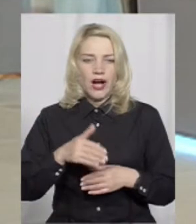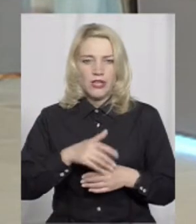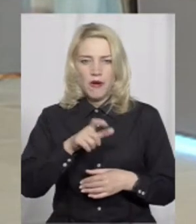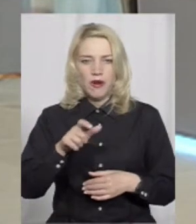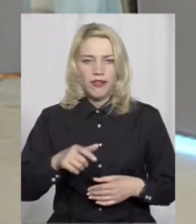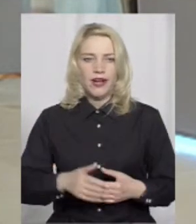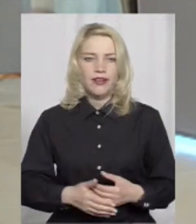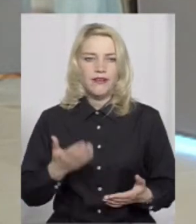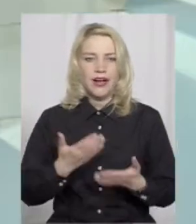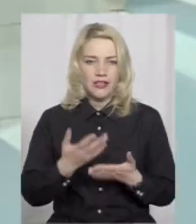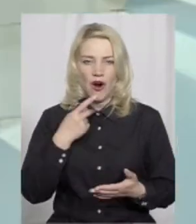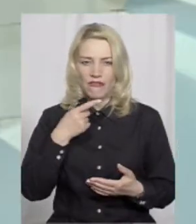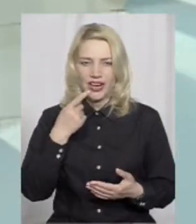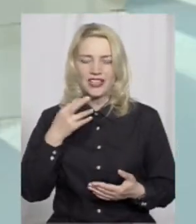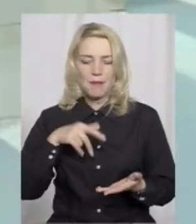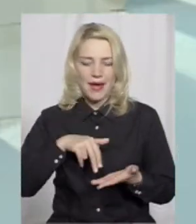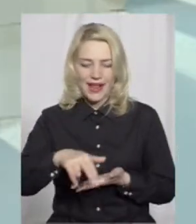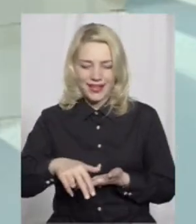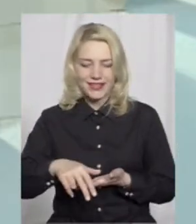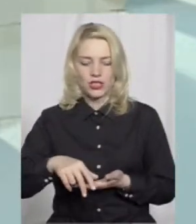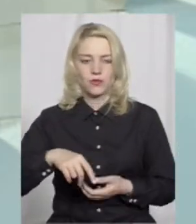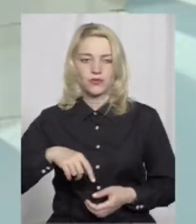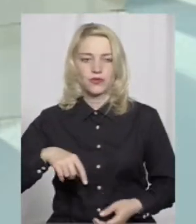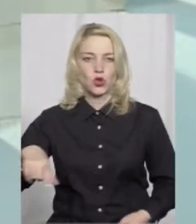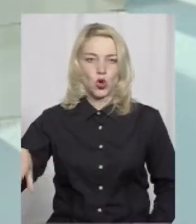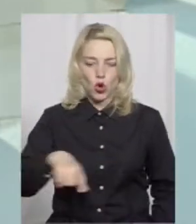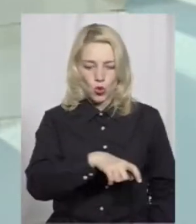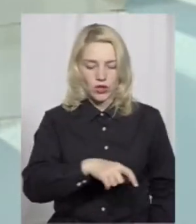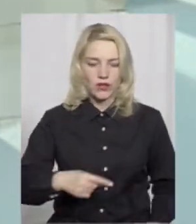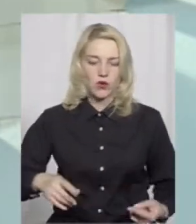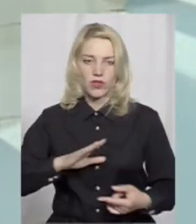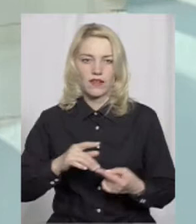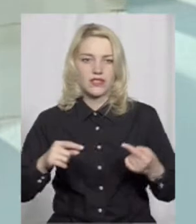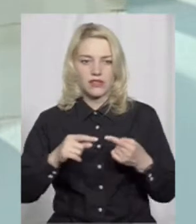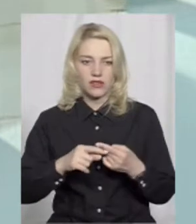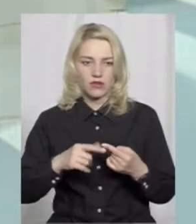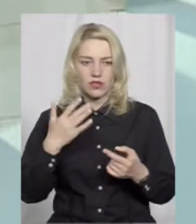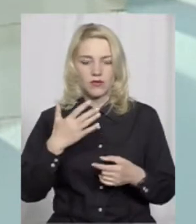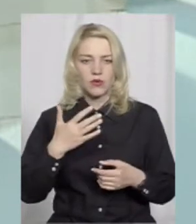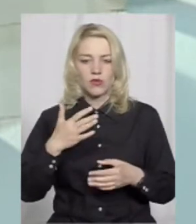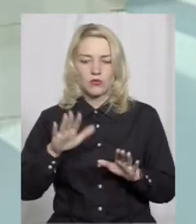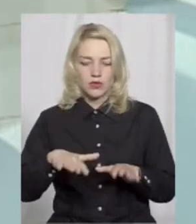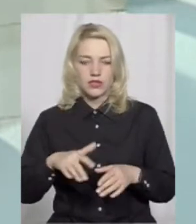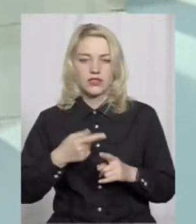Ну, дивіться, якщо ми беремо перехід дороги на основному місці, то там буде штраф 51 гривня.